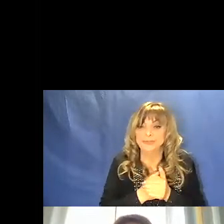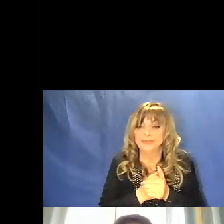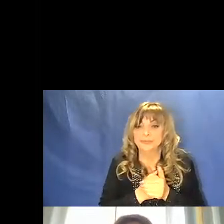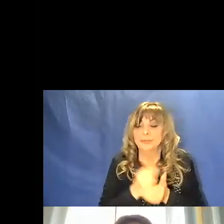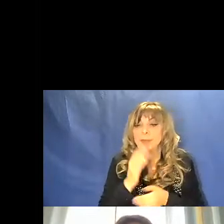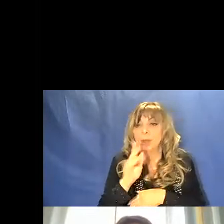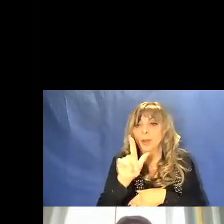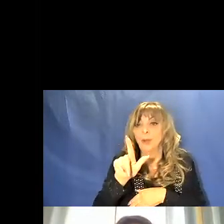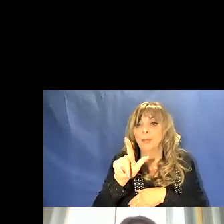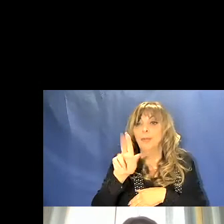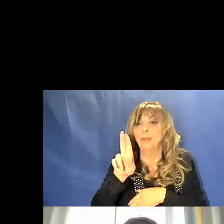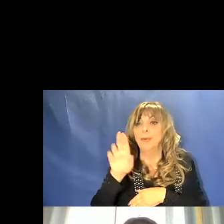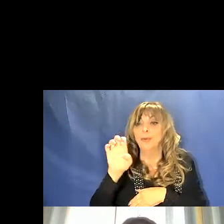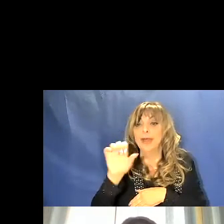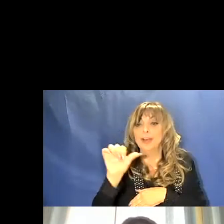blueshift.